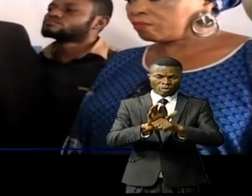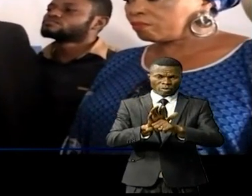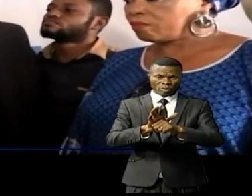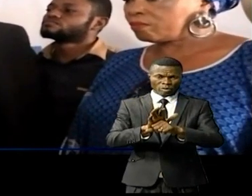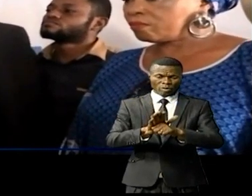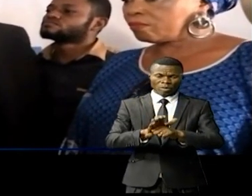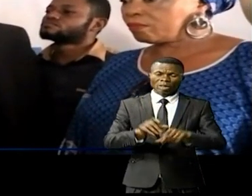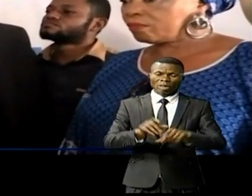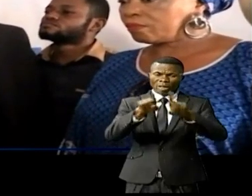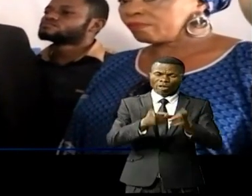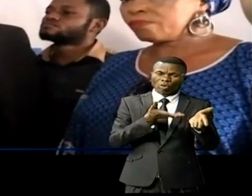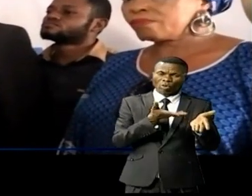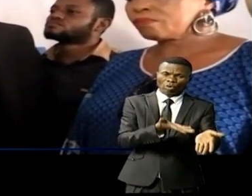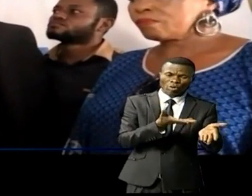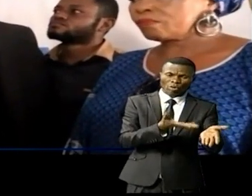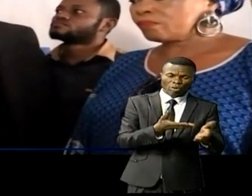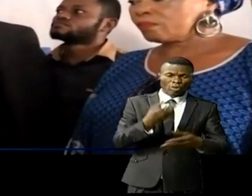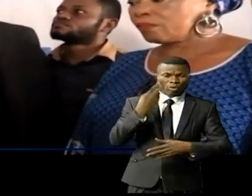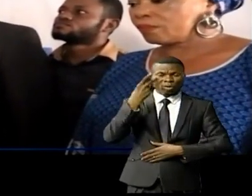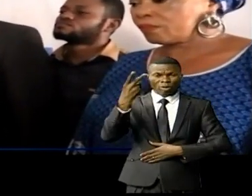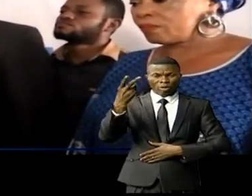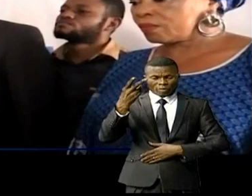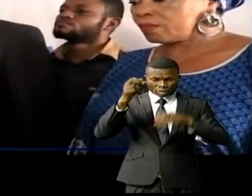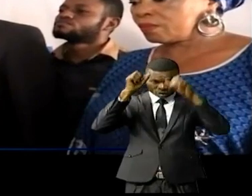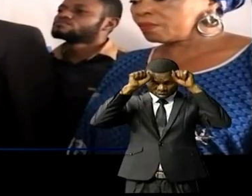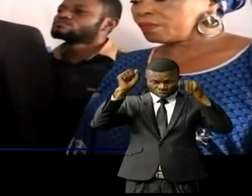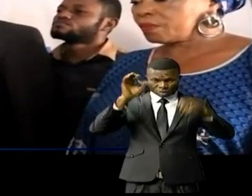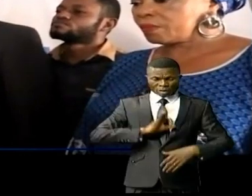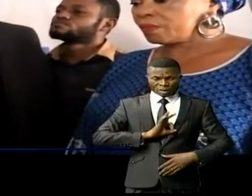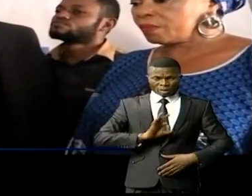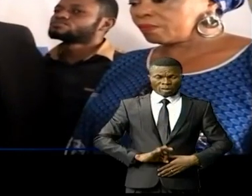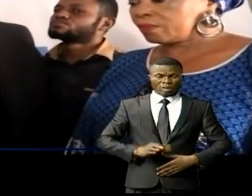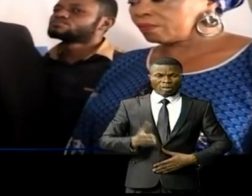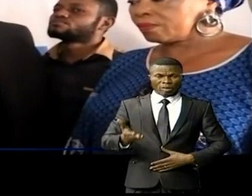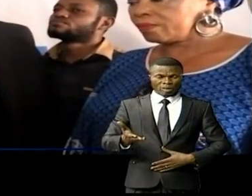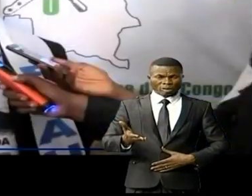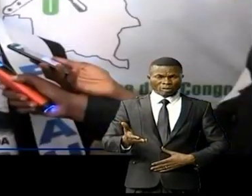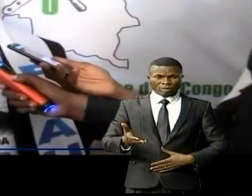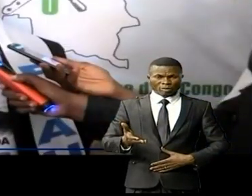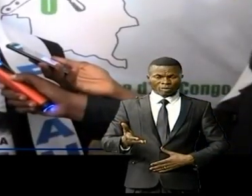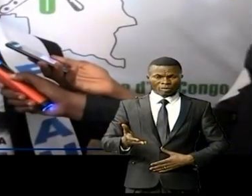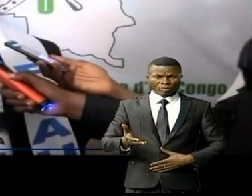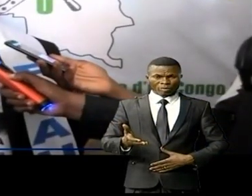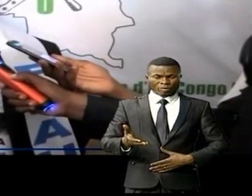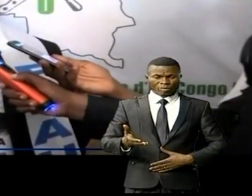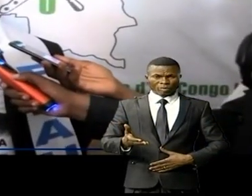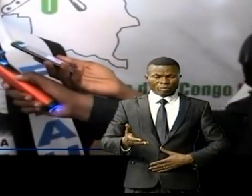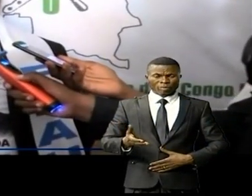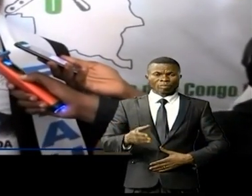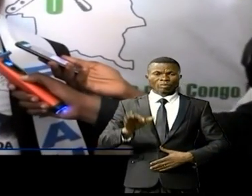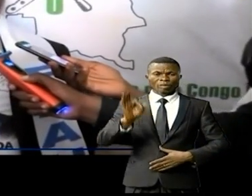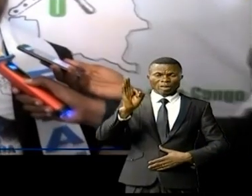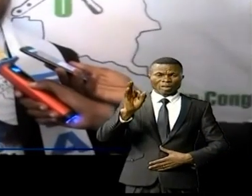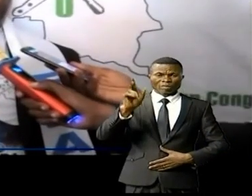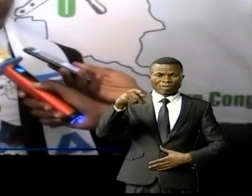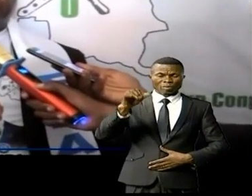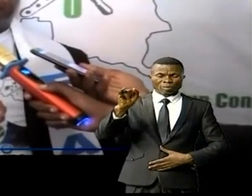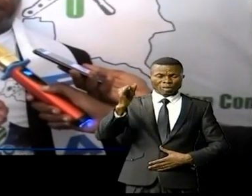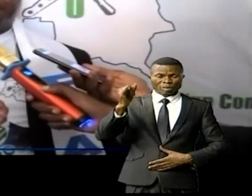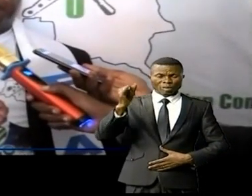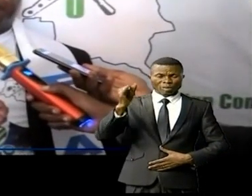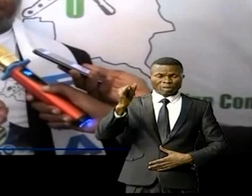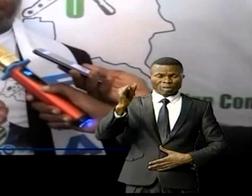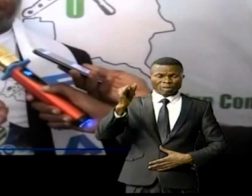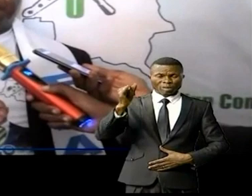accompagner, la vision du président Félix Antoine Kitschikidi. Le BSEI a une philosophie,